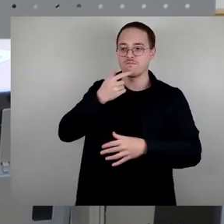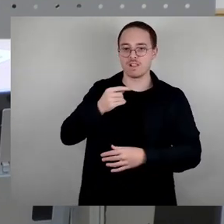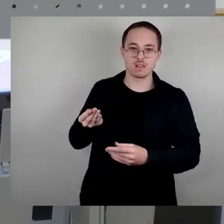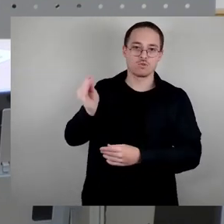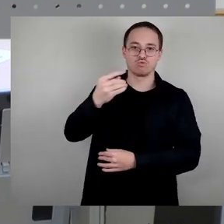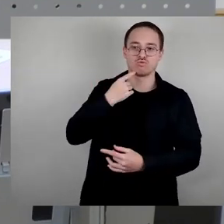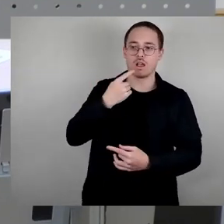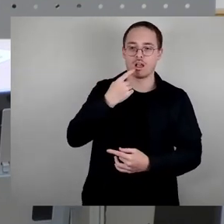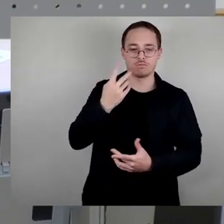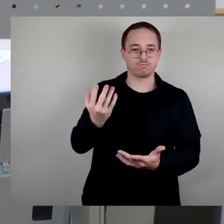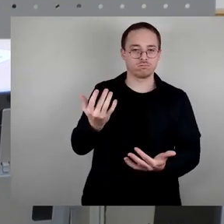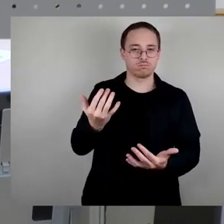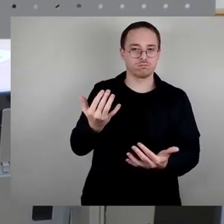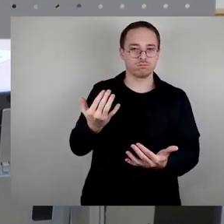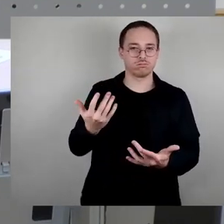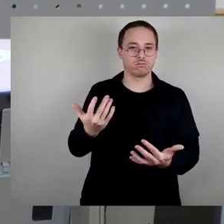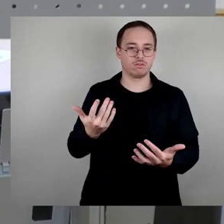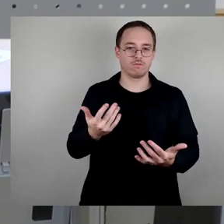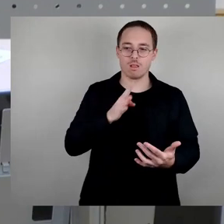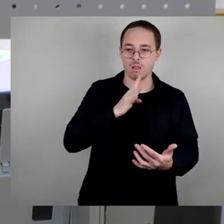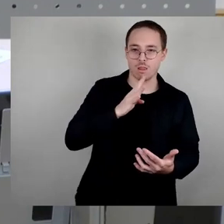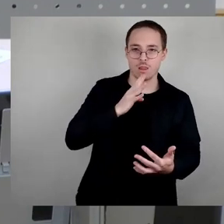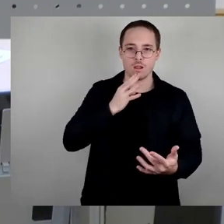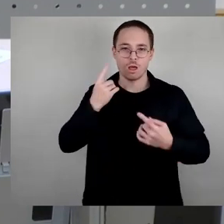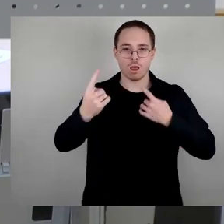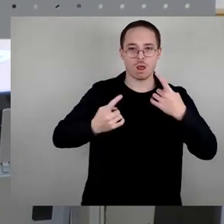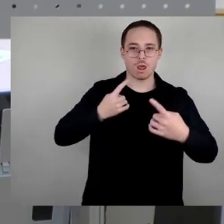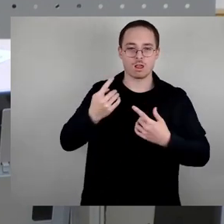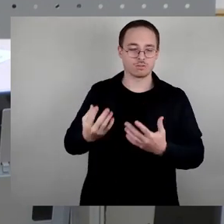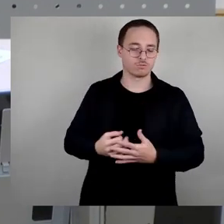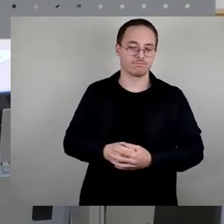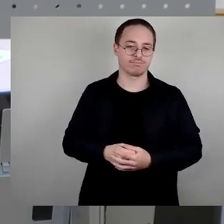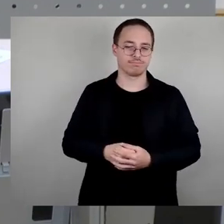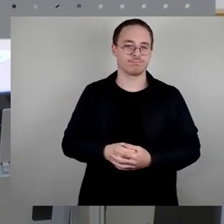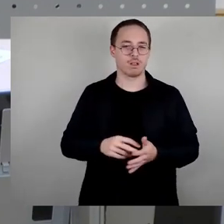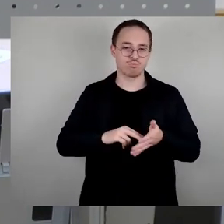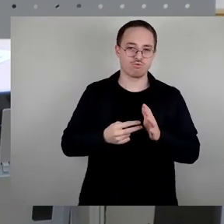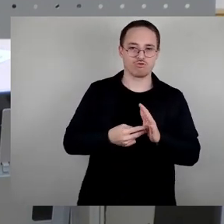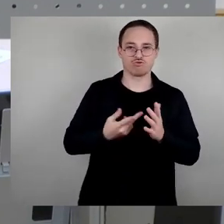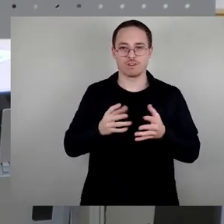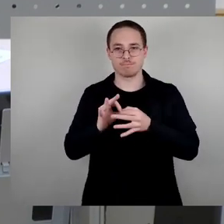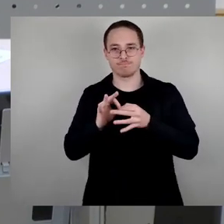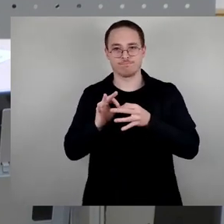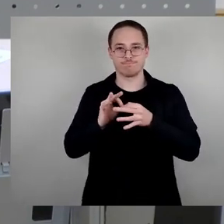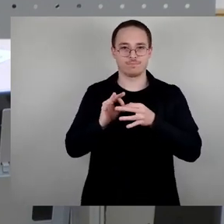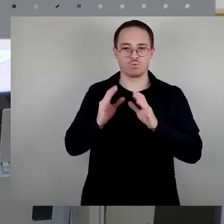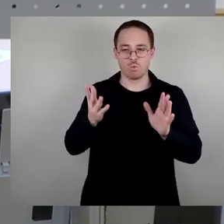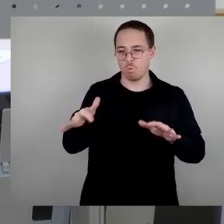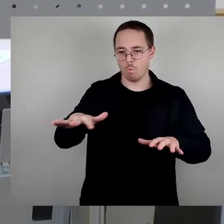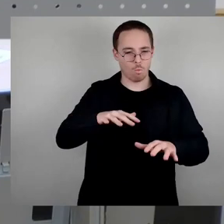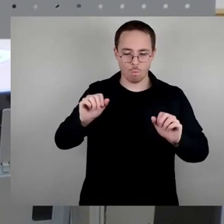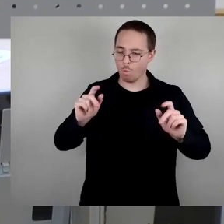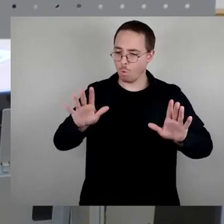Verwicklungen und Verantwortlichkeiten, die da irgendwo draußen sind, wenn ich die Bundesregierung als FDP, SPD und Grün